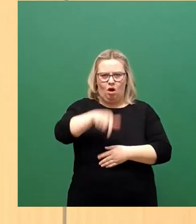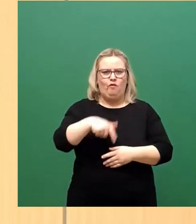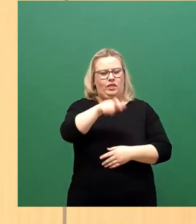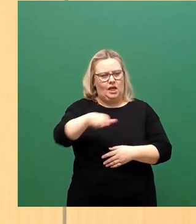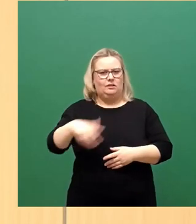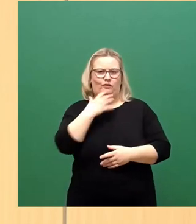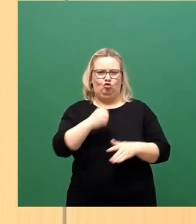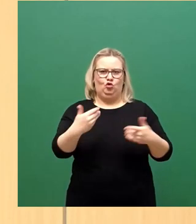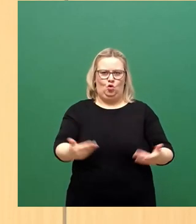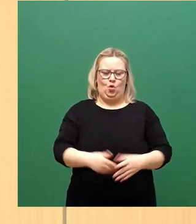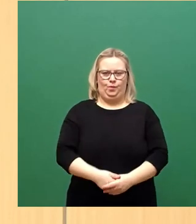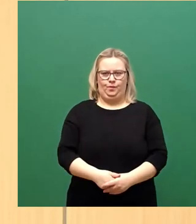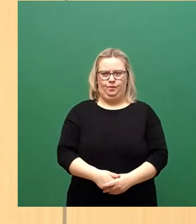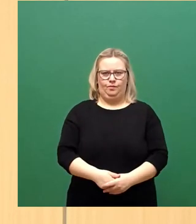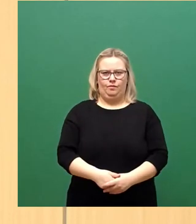Dresdner.